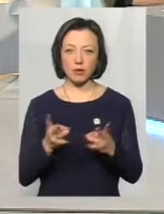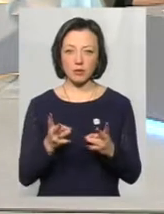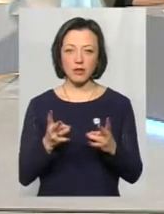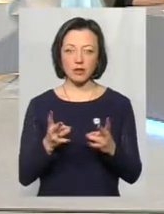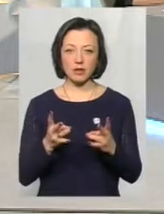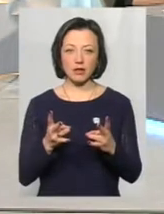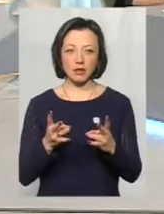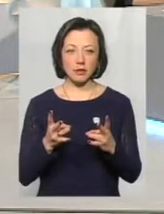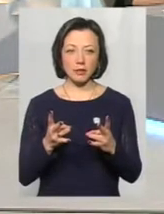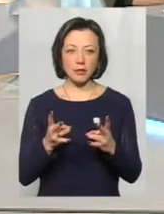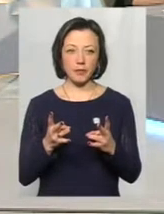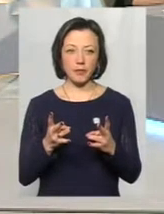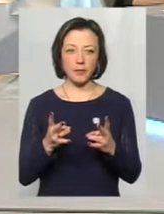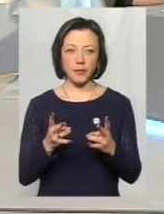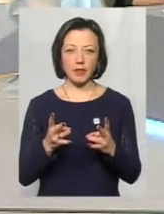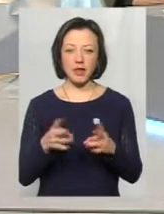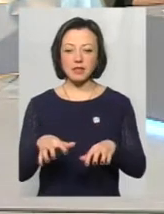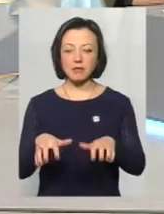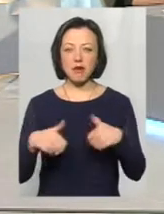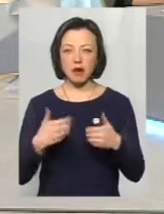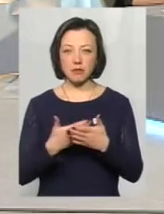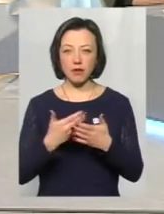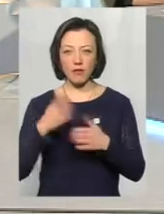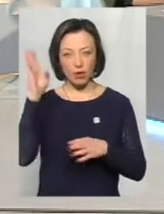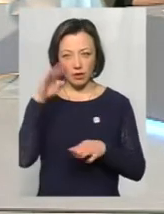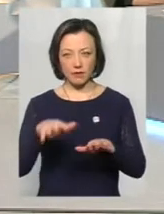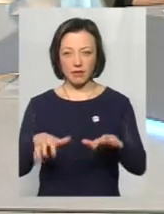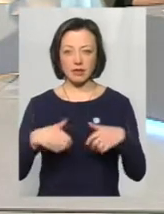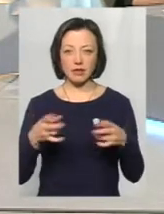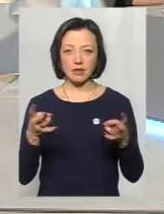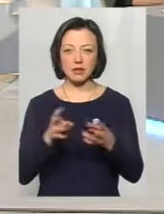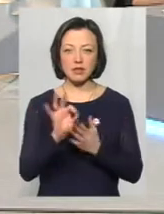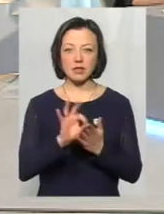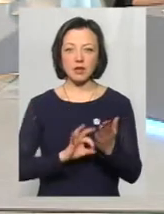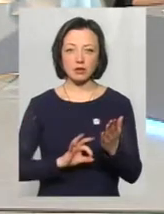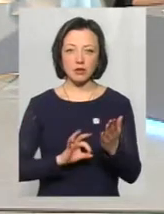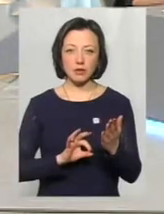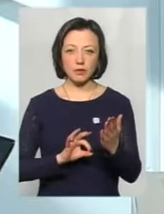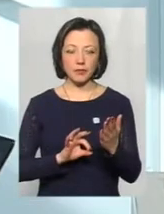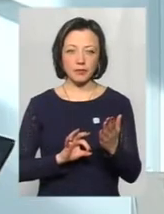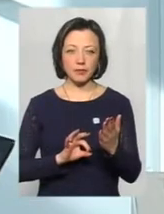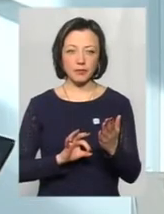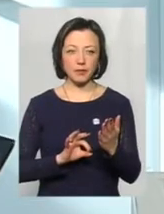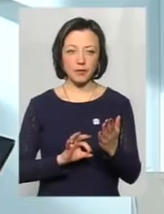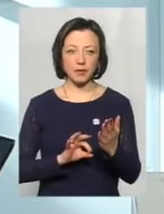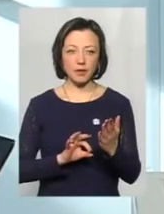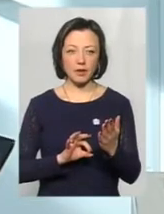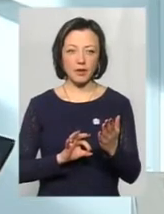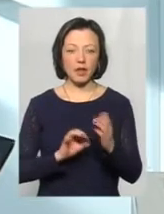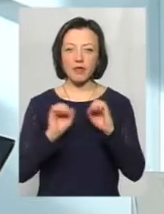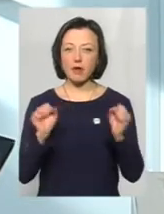ізолювати від того чинника. Якщо це вода, витягти з води. зразу, ну, якщо зразу